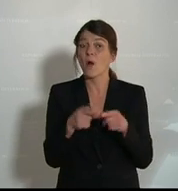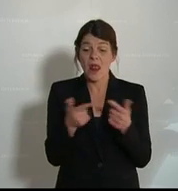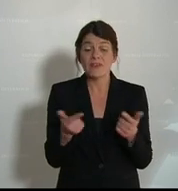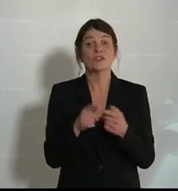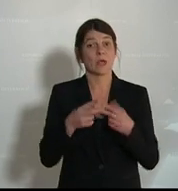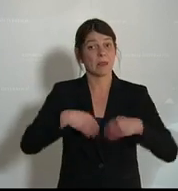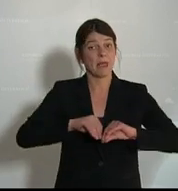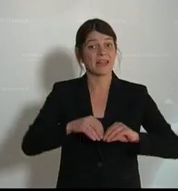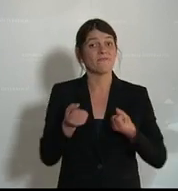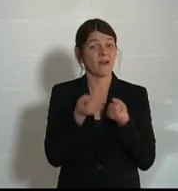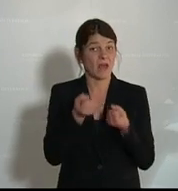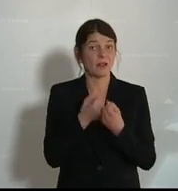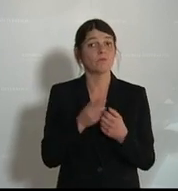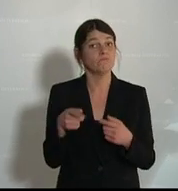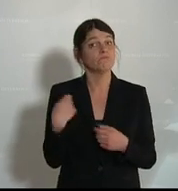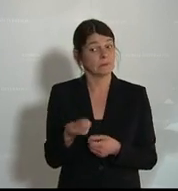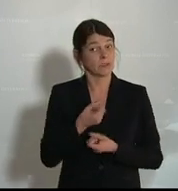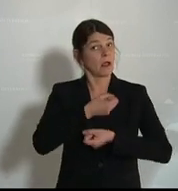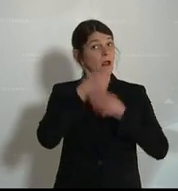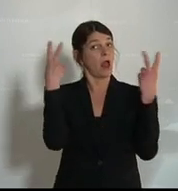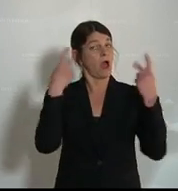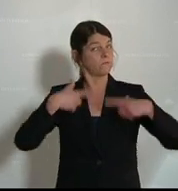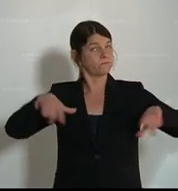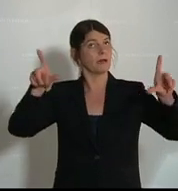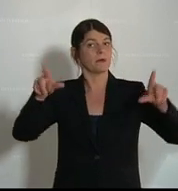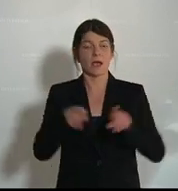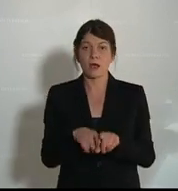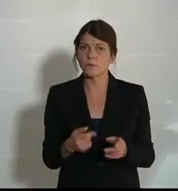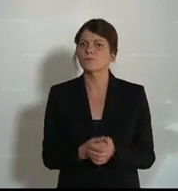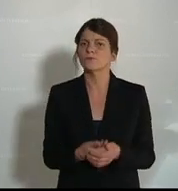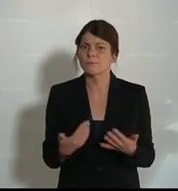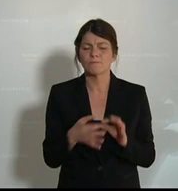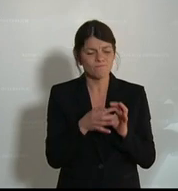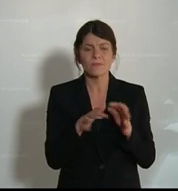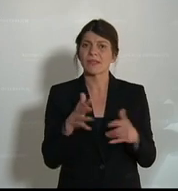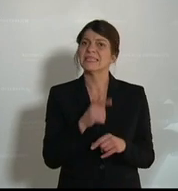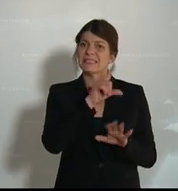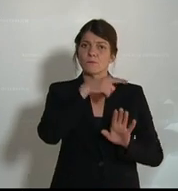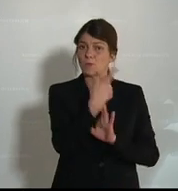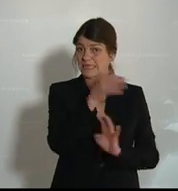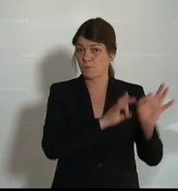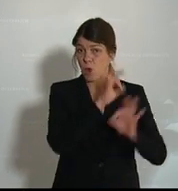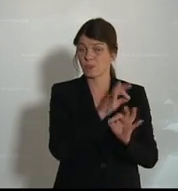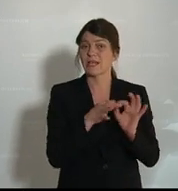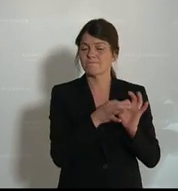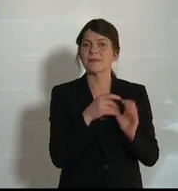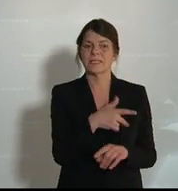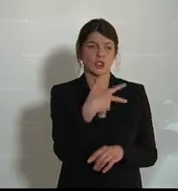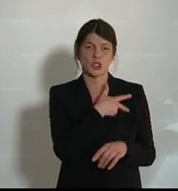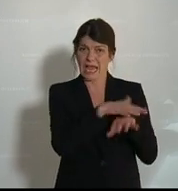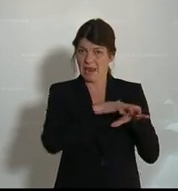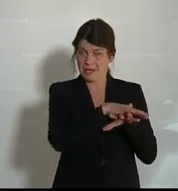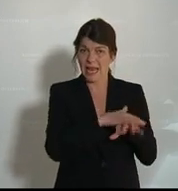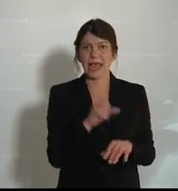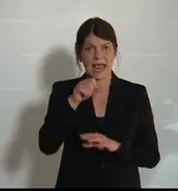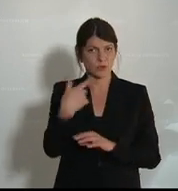und Gemeindeverwaltung gibt es ein relativ klares Bild. So betreffen etwa 27 Prozent das Sozialwesen,